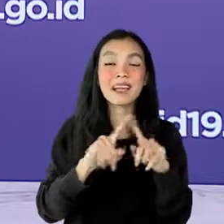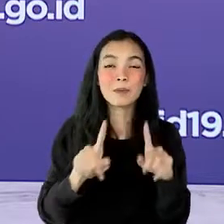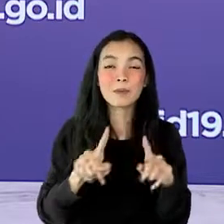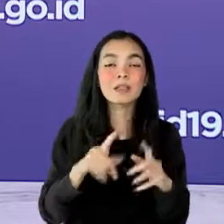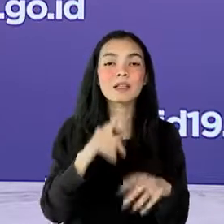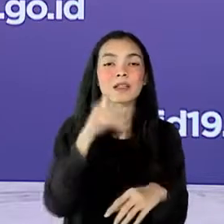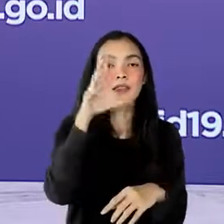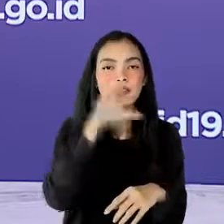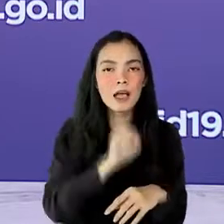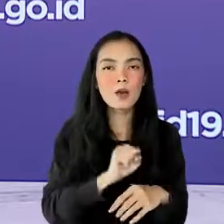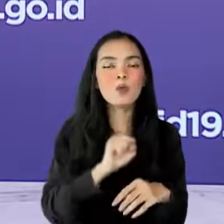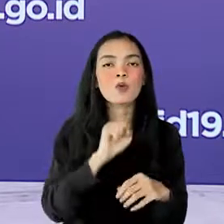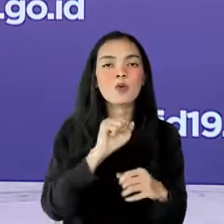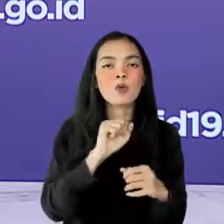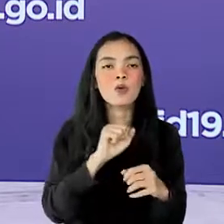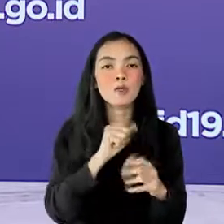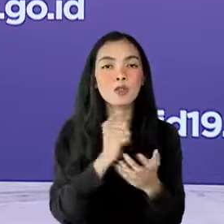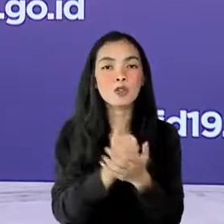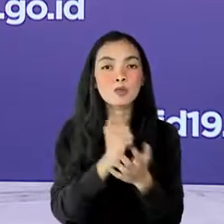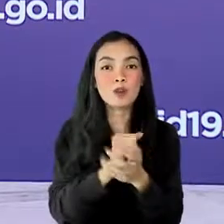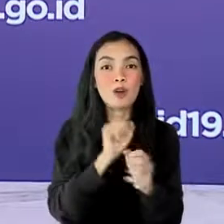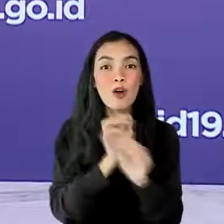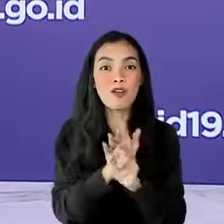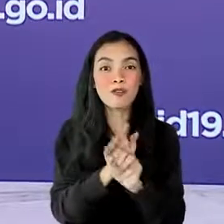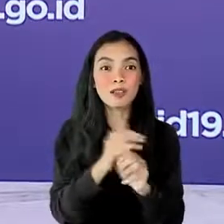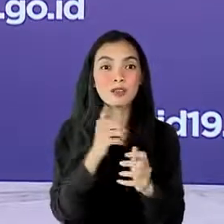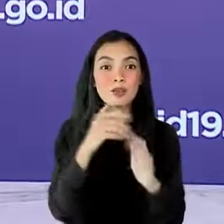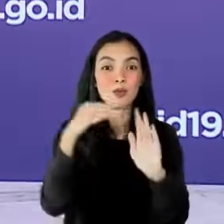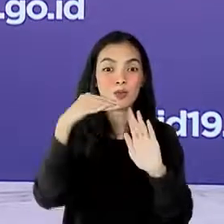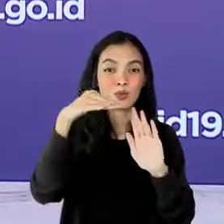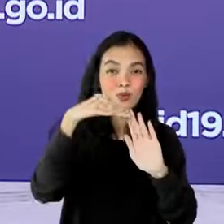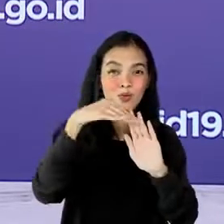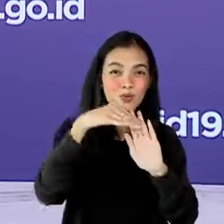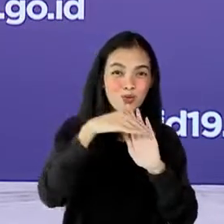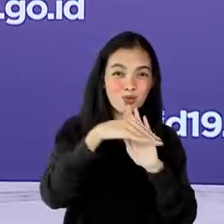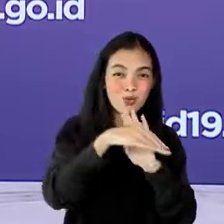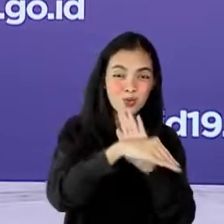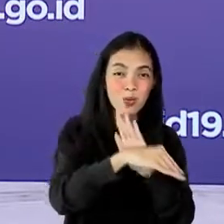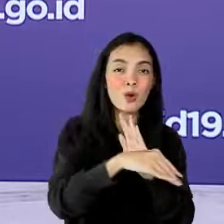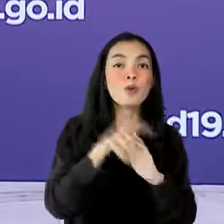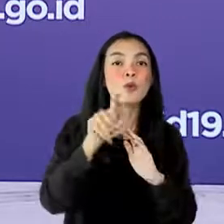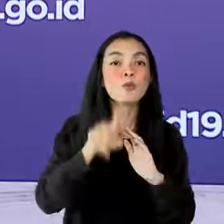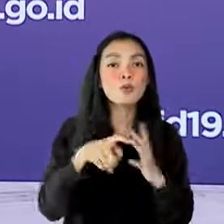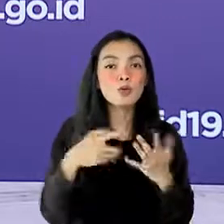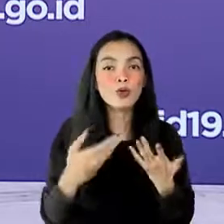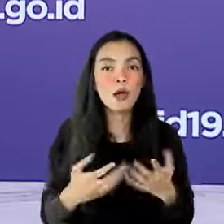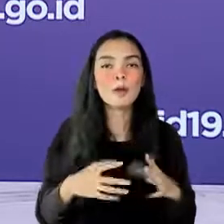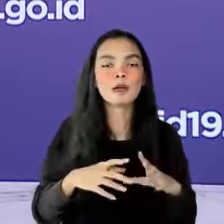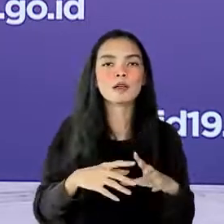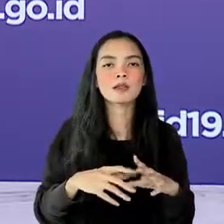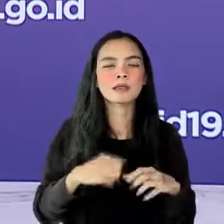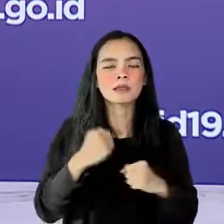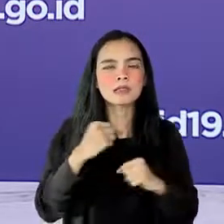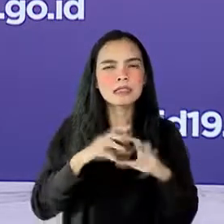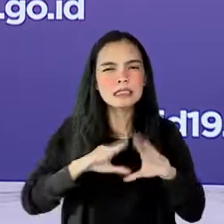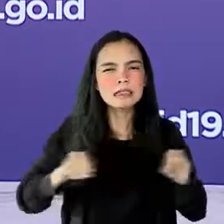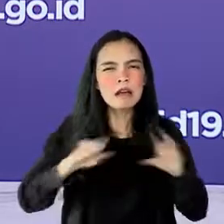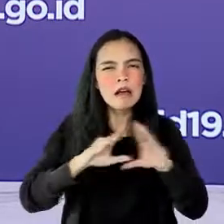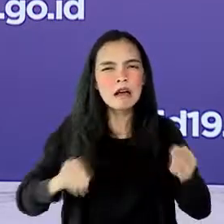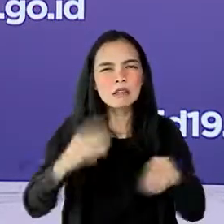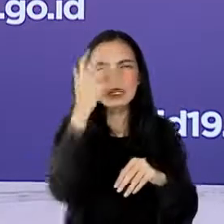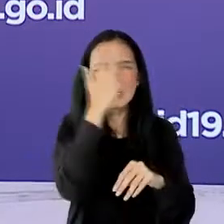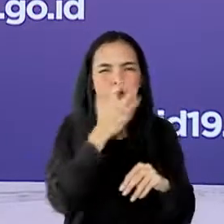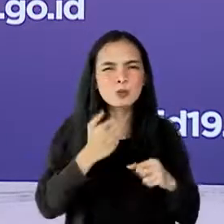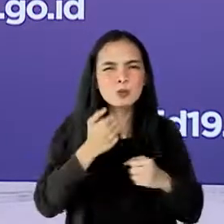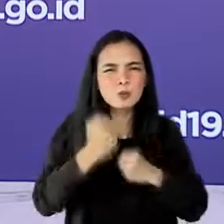bahwa kasus dapat sepenuhnya terkendali maka dibutuhkan upaya dan kerja keras yang lebih kuat lagi oleh karena